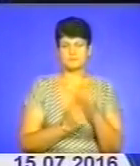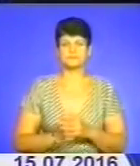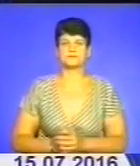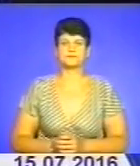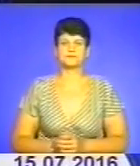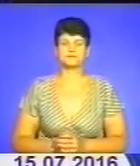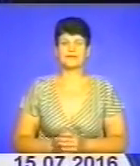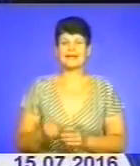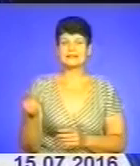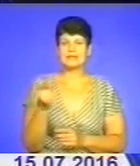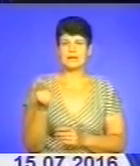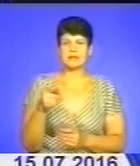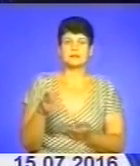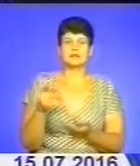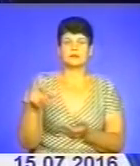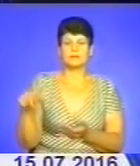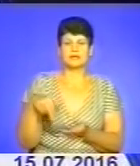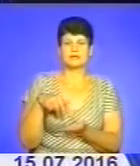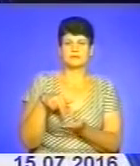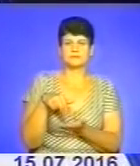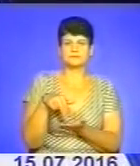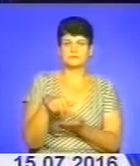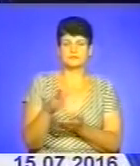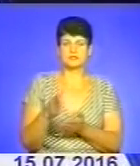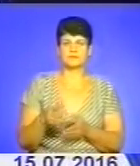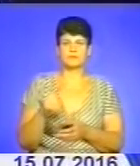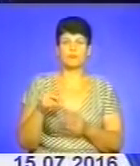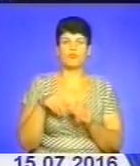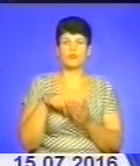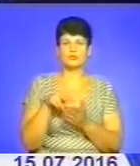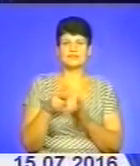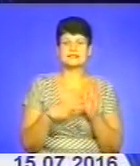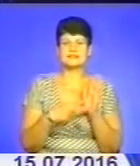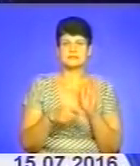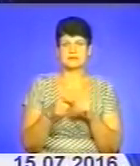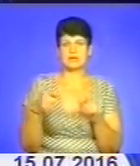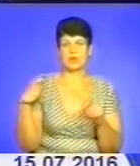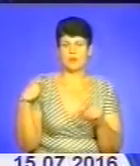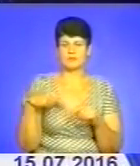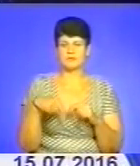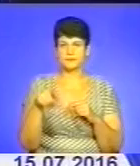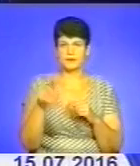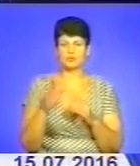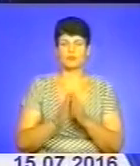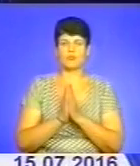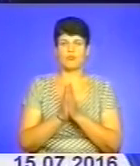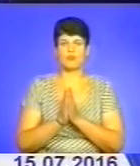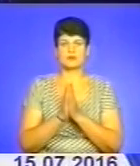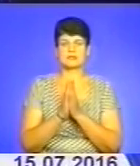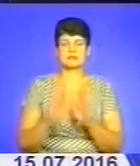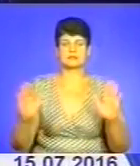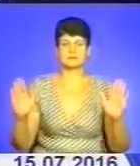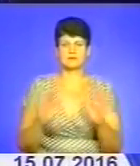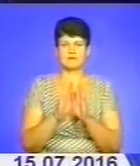Тернополяни, які пішою ходою вирушили до Зарваниці, пройдуть 70 кілометрів. Дорогою паломники моляться і співають духовних